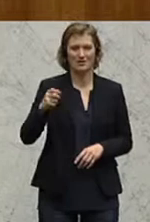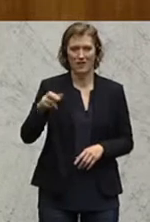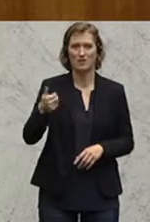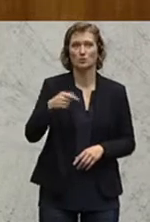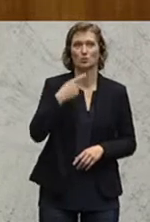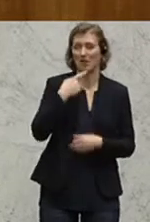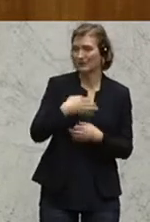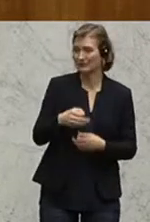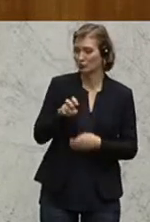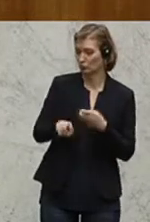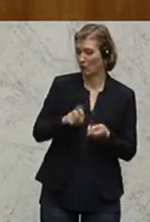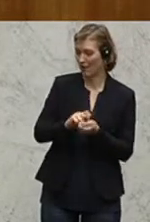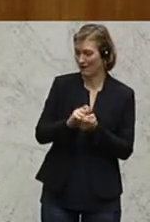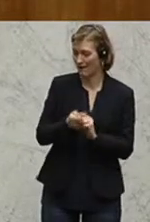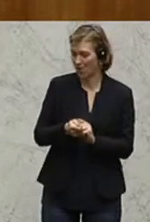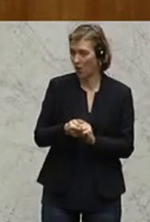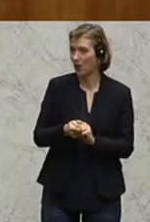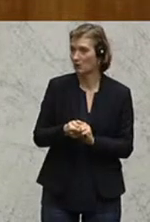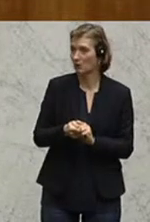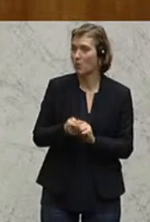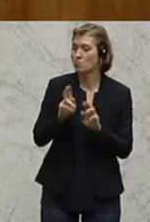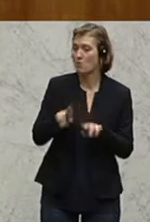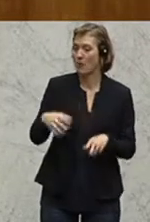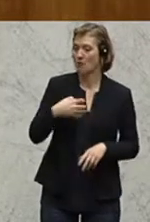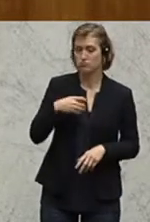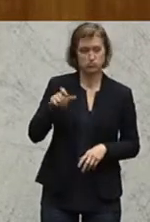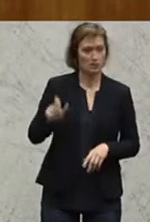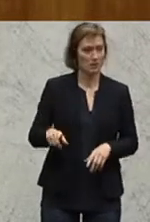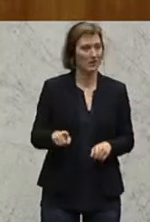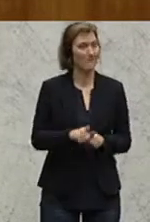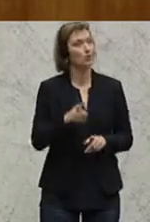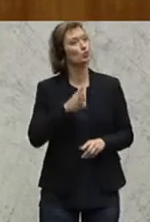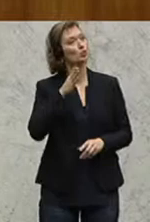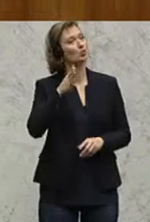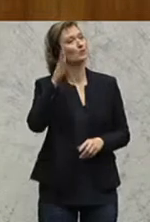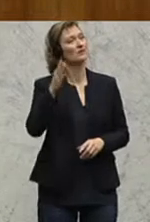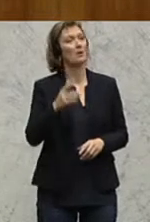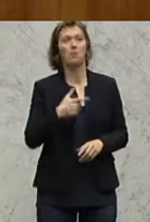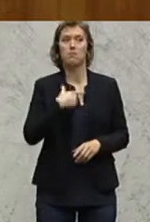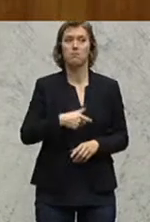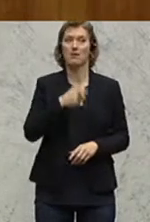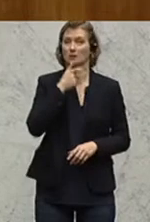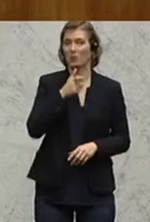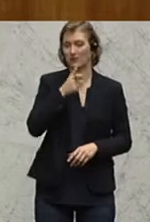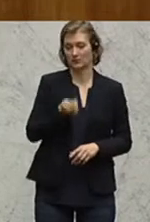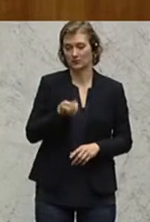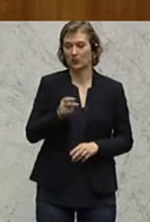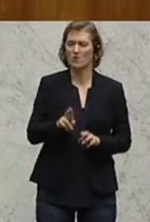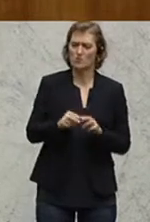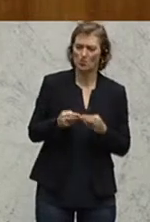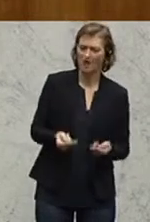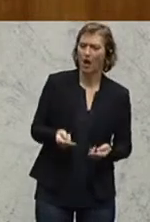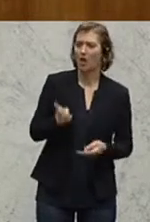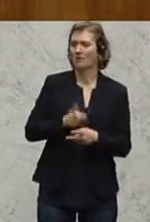sagen, ist, dass im Zuge dieser Steuerreform natürlich der Normalbürger in Zukunft Personenversicherungen, das spricht Prämien für die